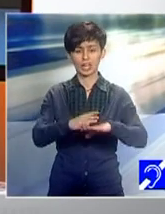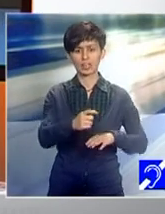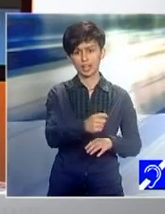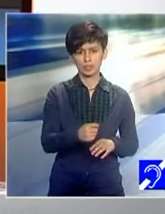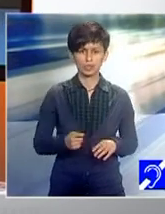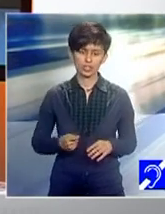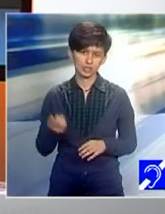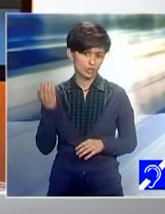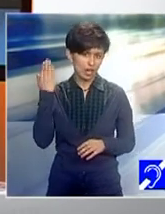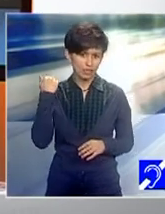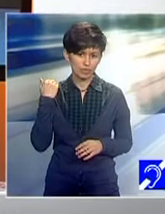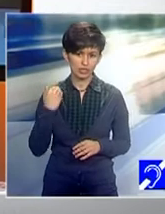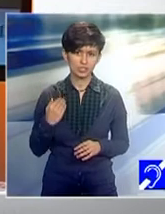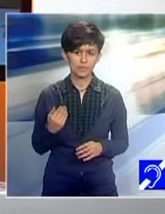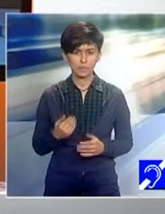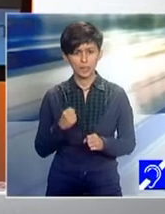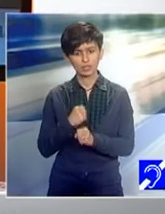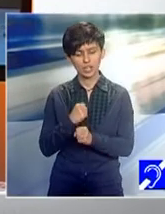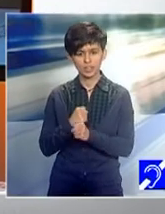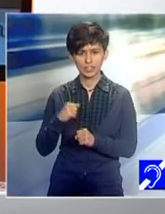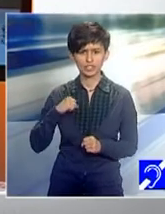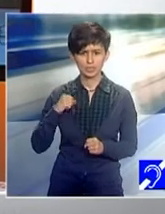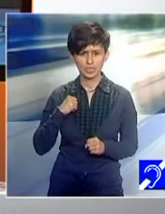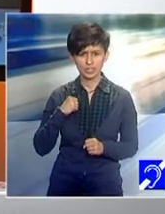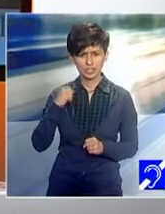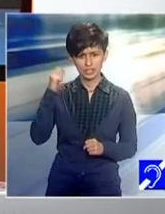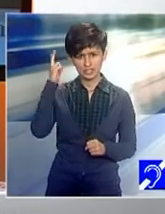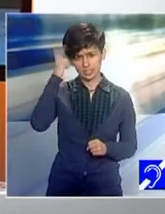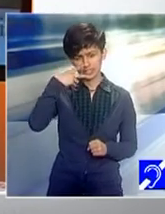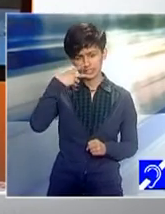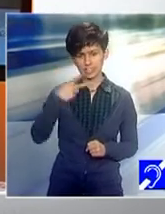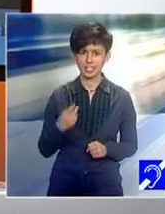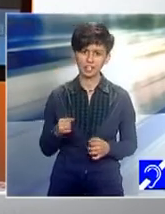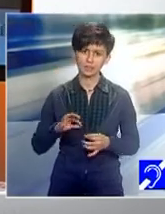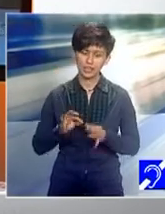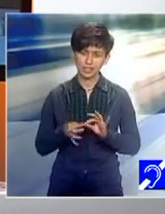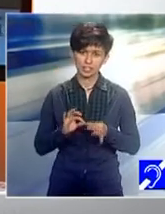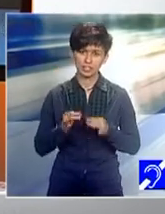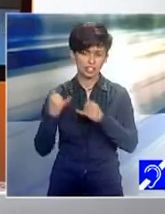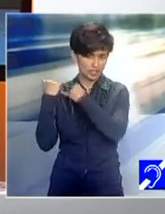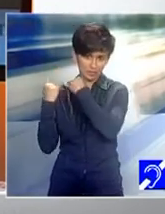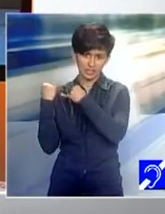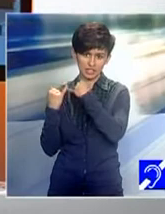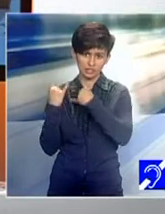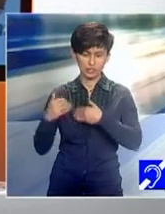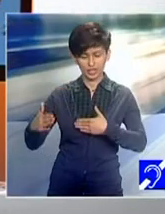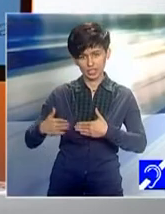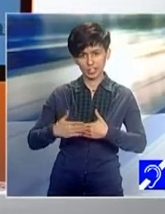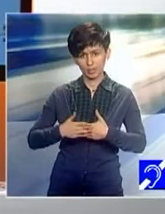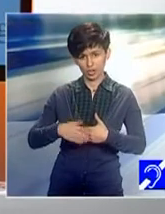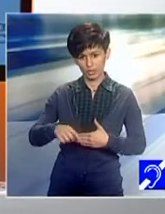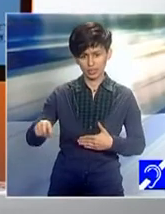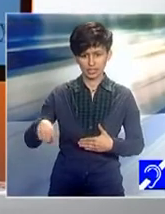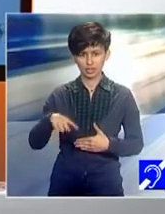înțeles, a fost acesta de a-i face pe tineri mai familiari cu ce înseamnă aceste istorii care sunt aici lângă noi, dar sunt in between, între